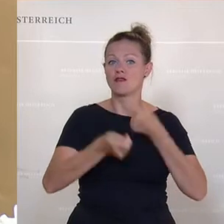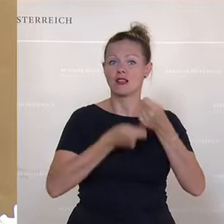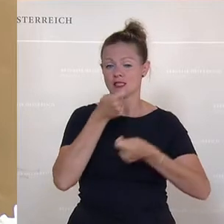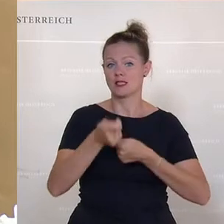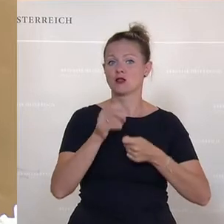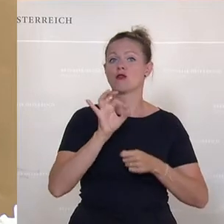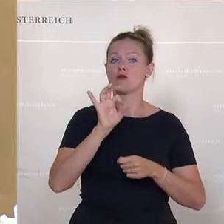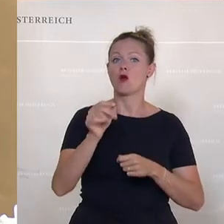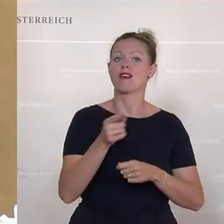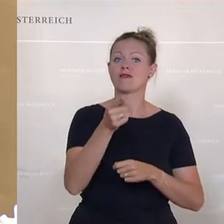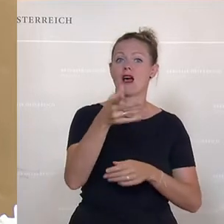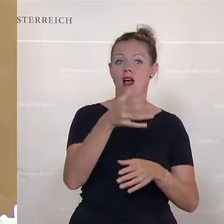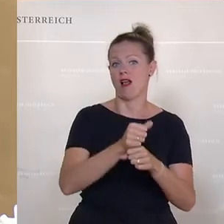sind.